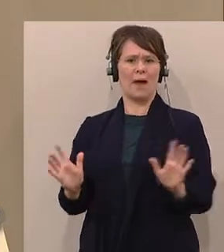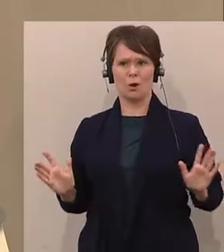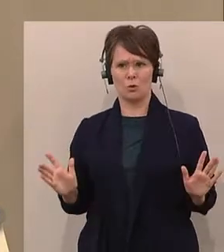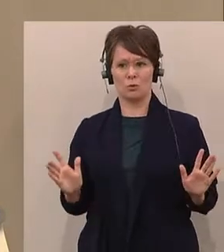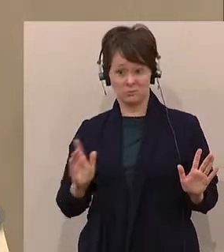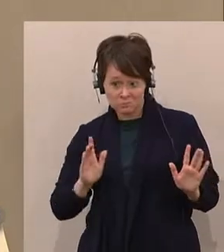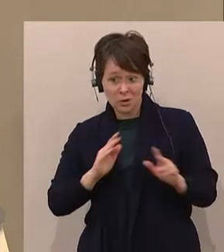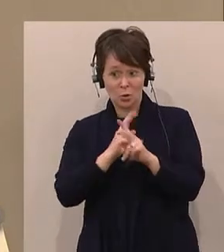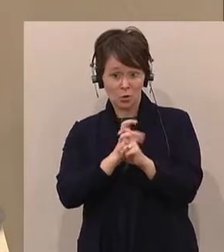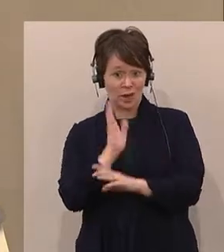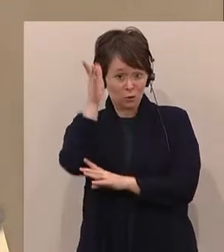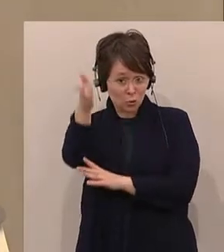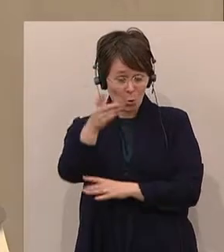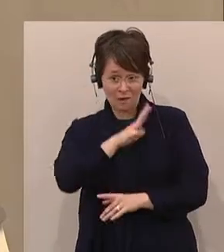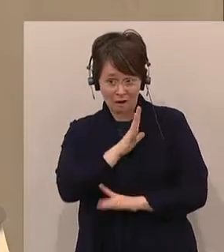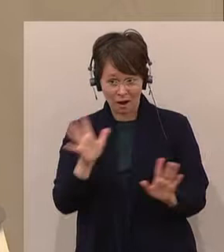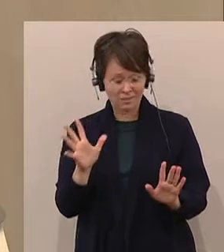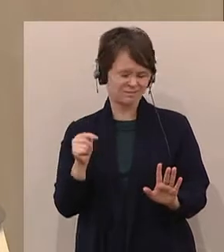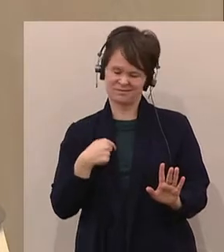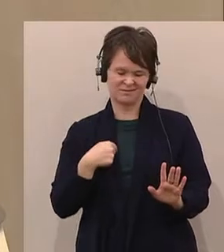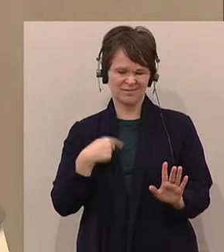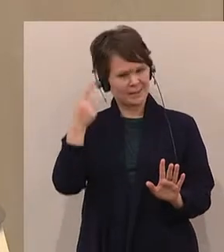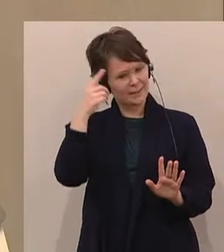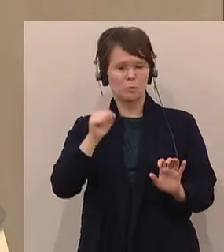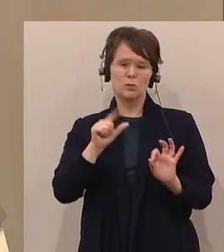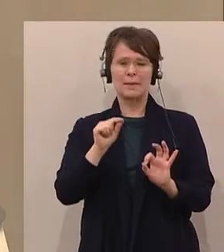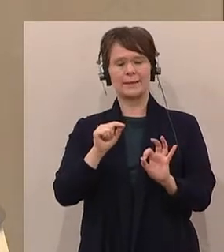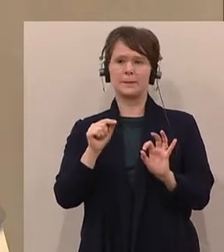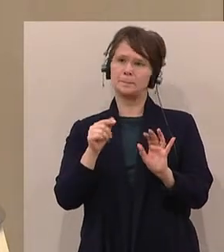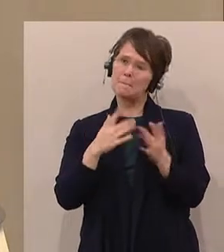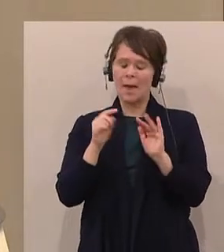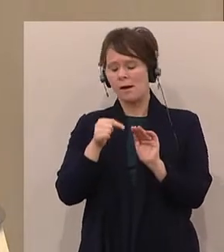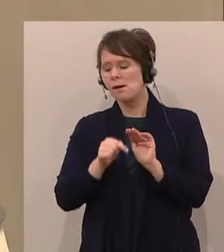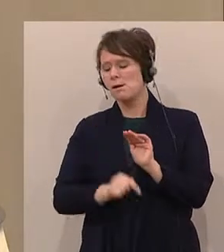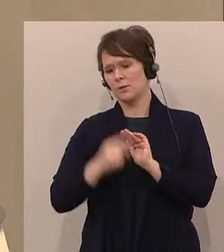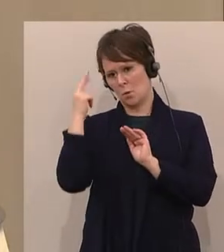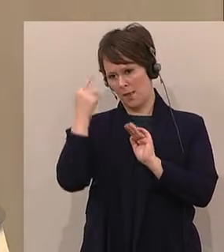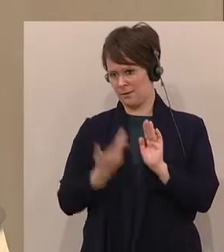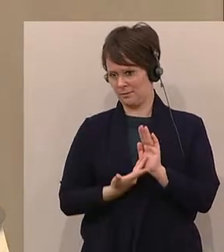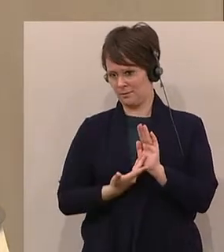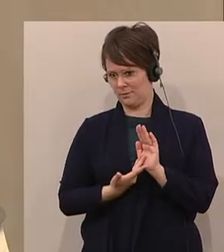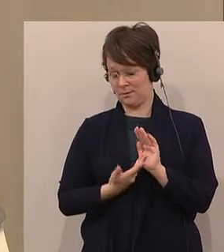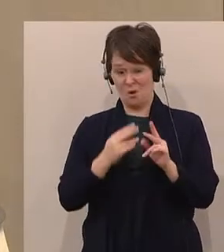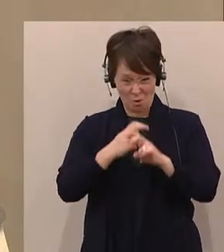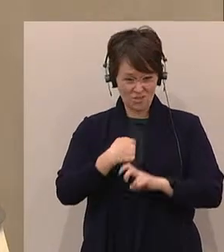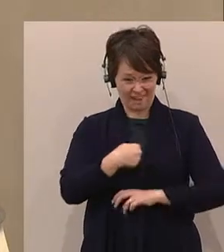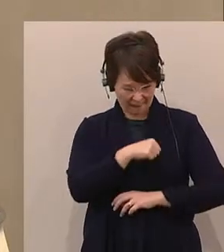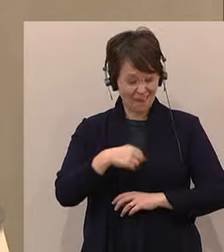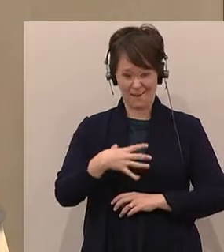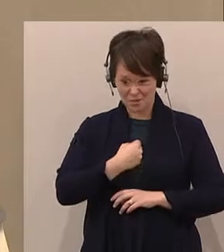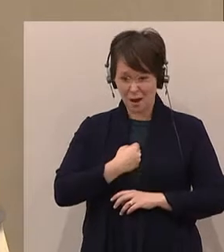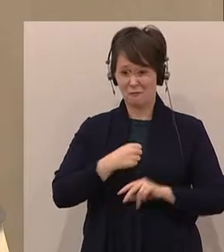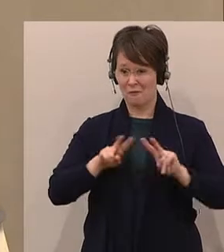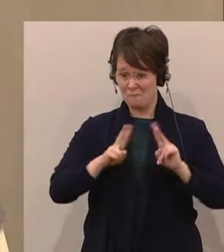ich glaube, da muss man ein bisschen über den Tellerrand hinausdenken, weil Österreich alleine wird es nicht schaffen, das Weltklima